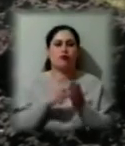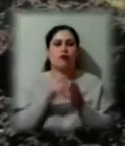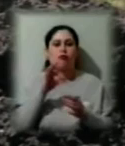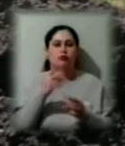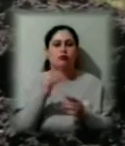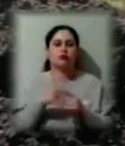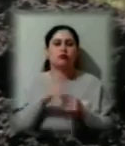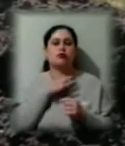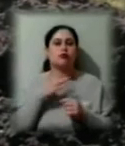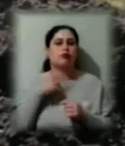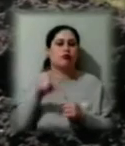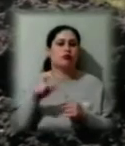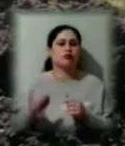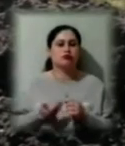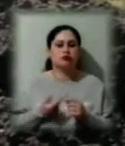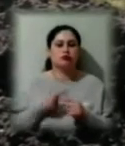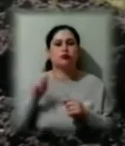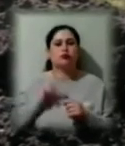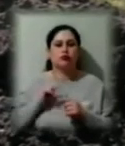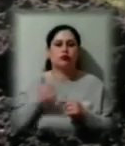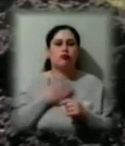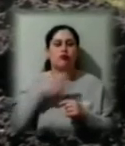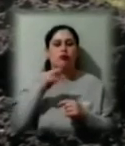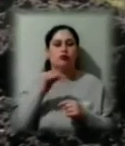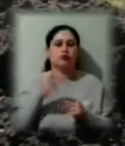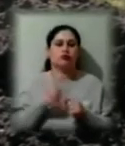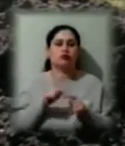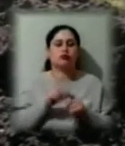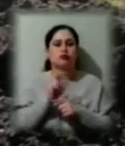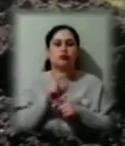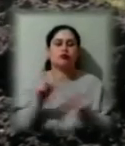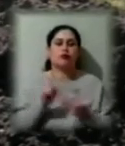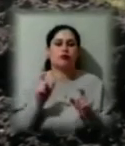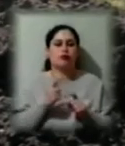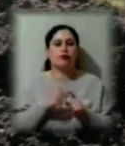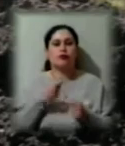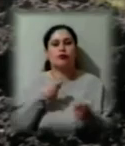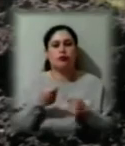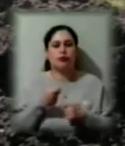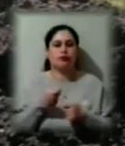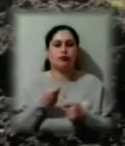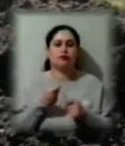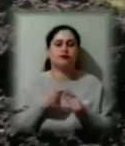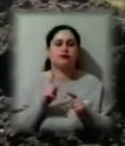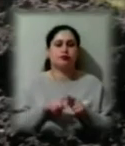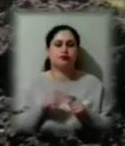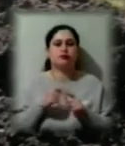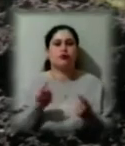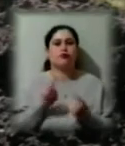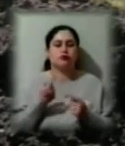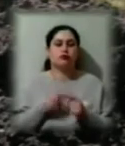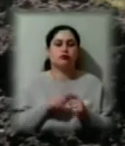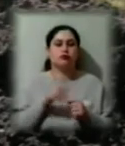жителів працюють у нас в Олешках, відвідують магазини торгівельні. Тому, звісно, це біда спільна, і ми